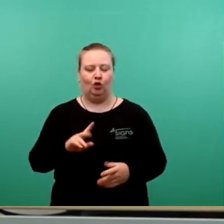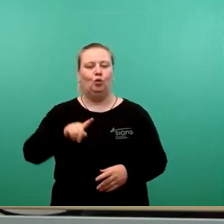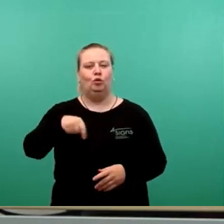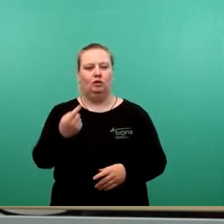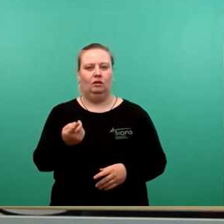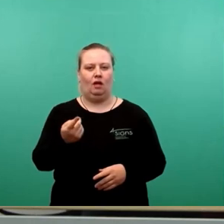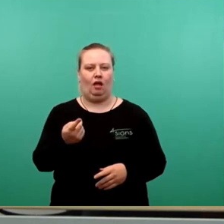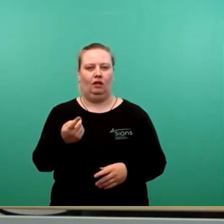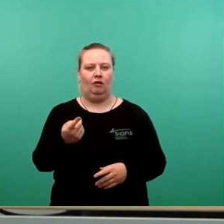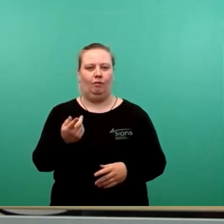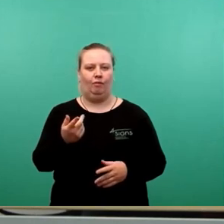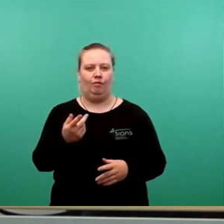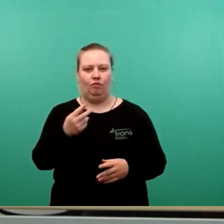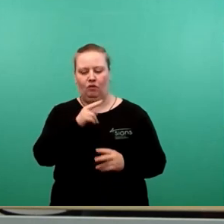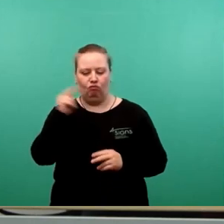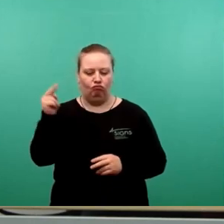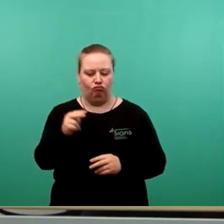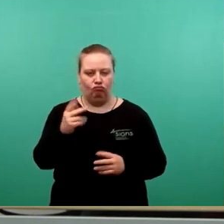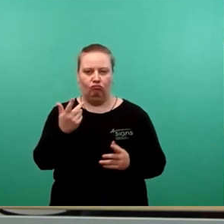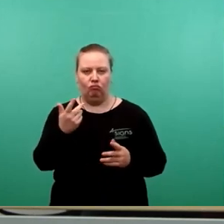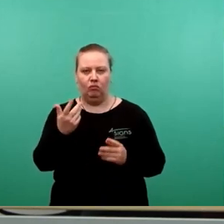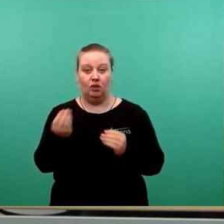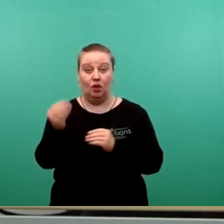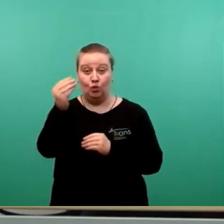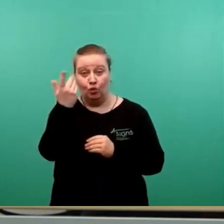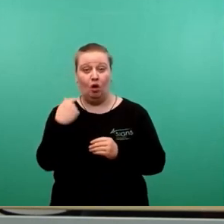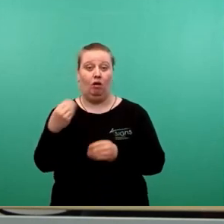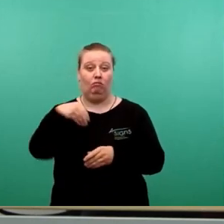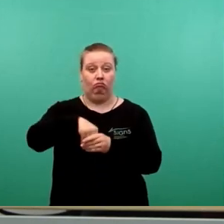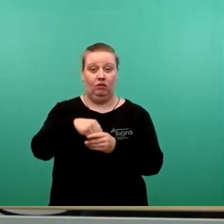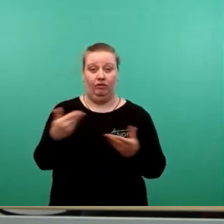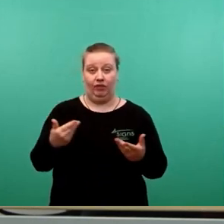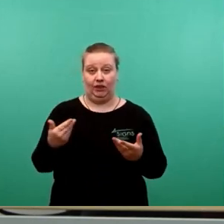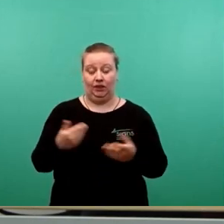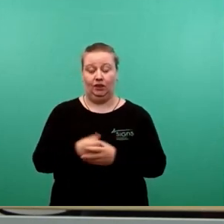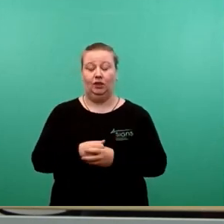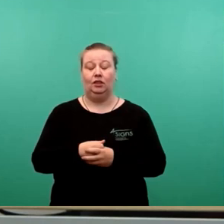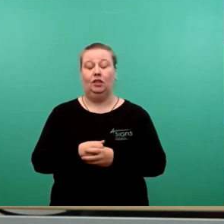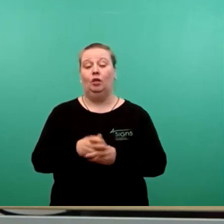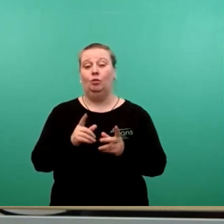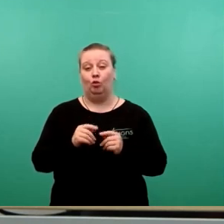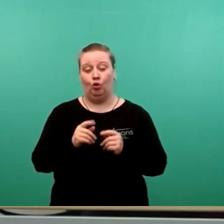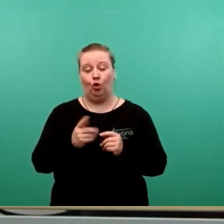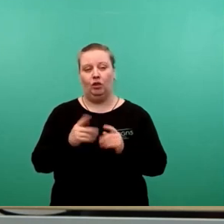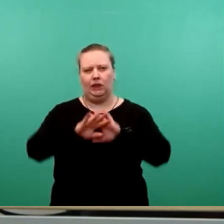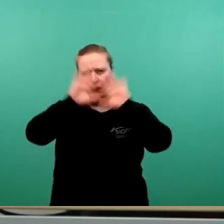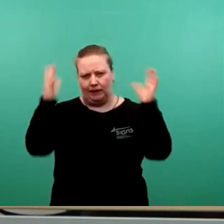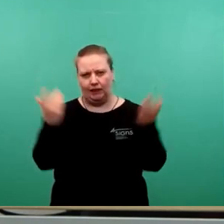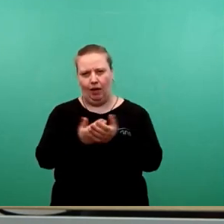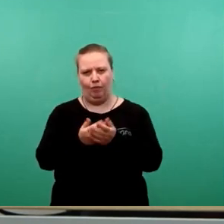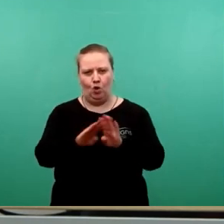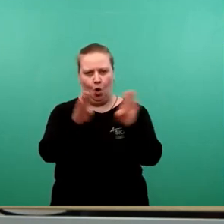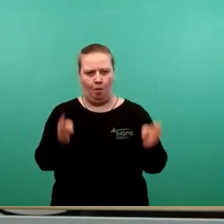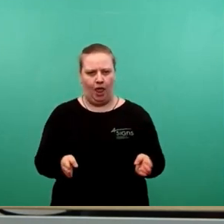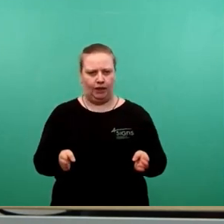Betrachtung zusätzlich eingeflossen sind. So, dass mit dem Gesamtkomplex im Sommer,